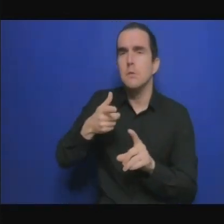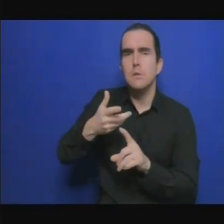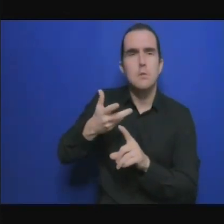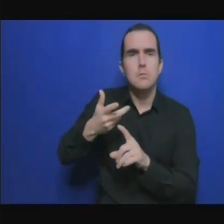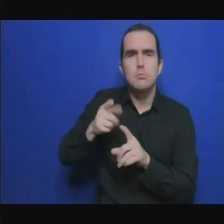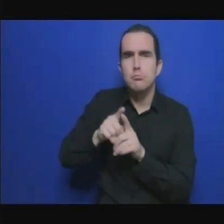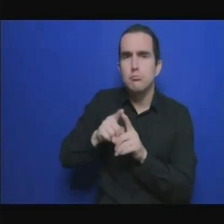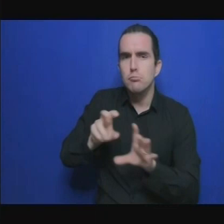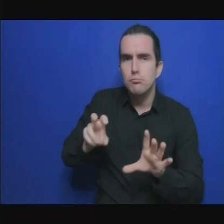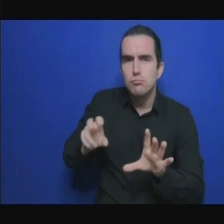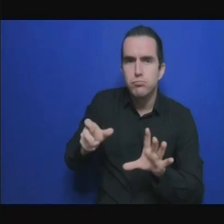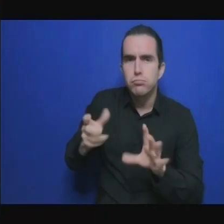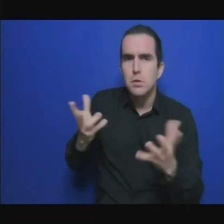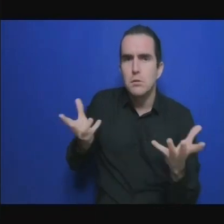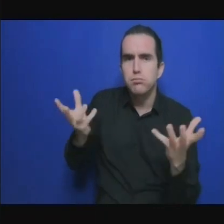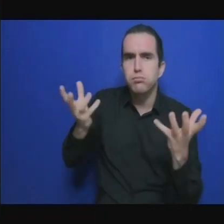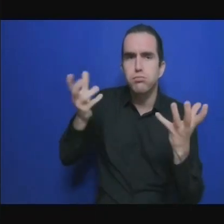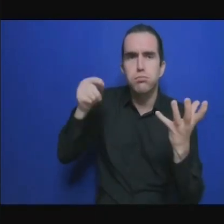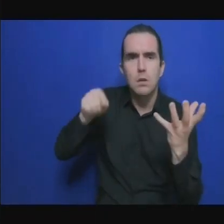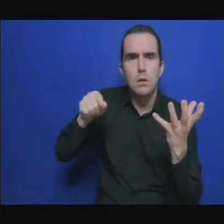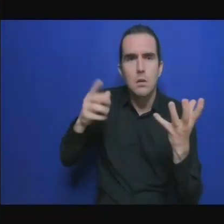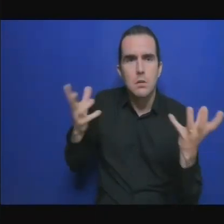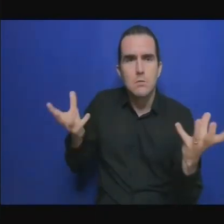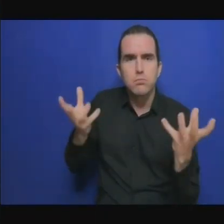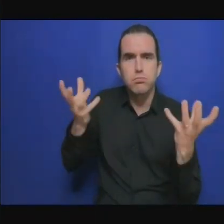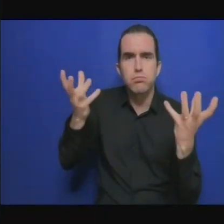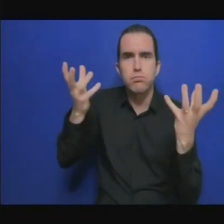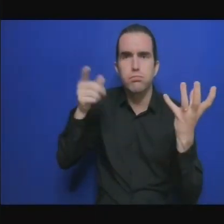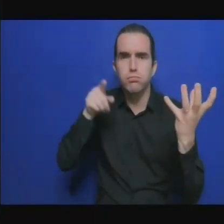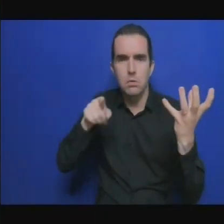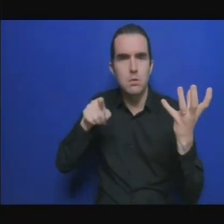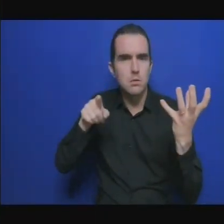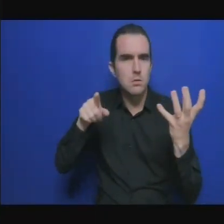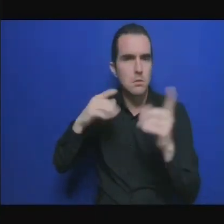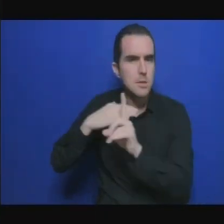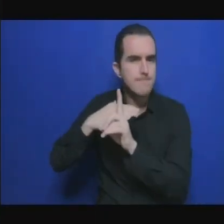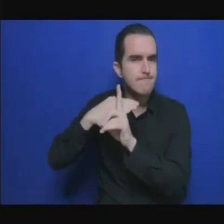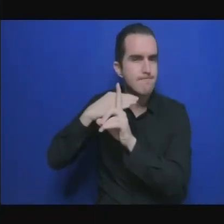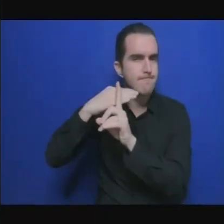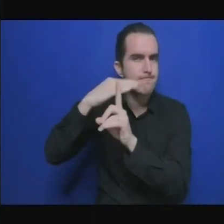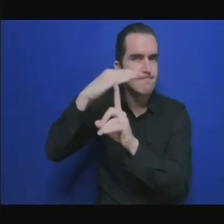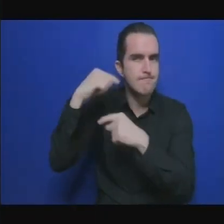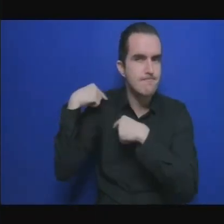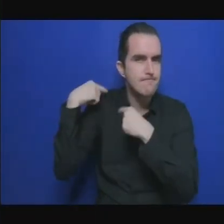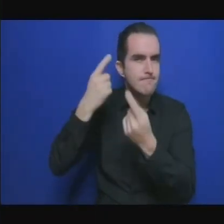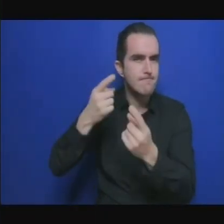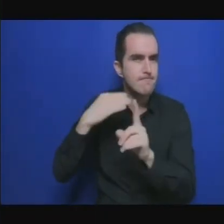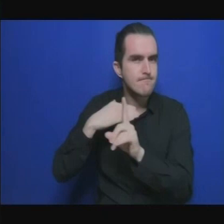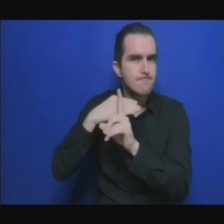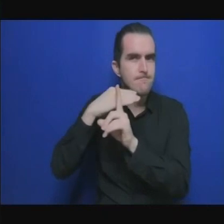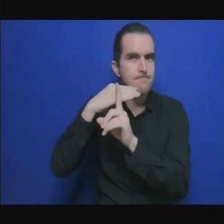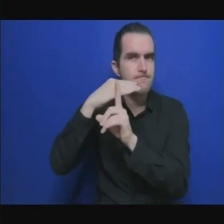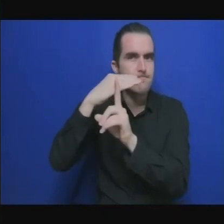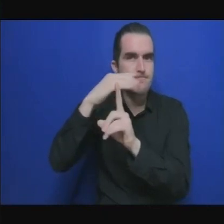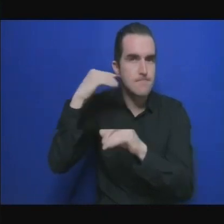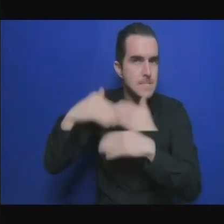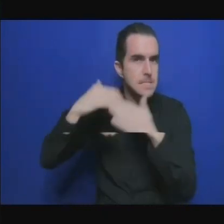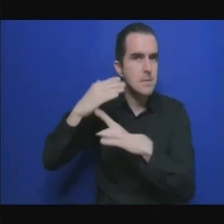émis par l'agriculture, l'élevage, la déforestation et les énergies fossiles. Donc,